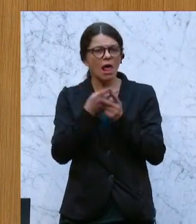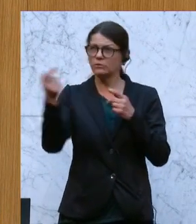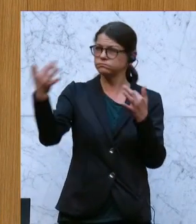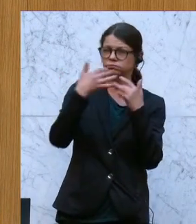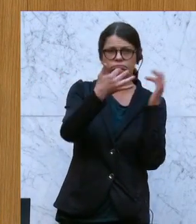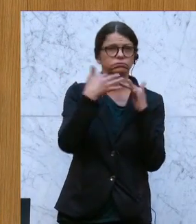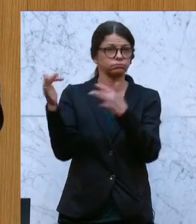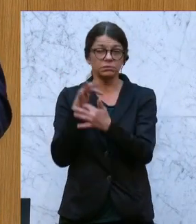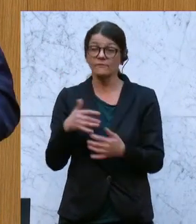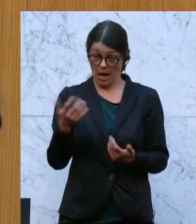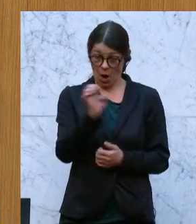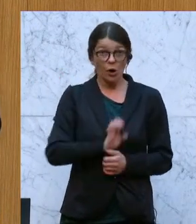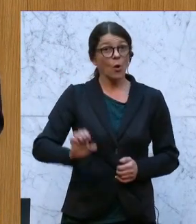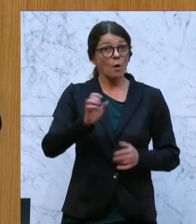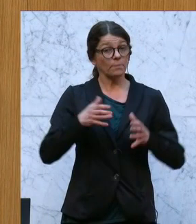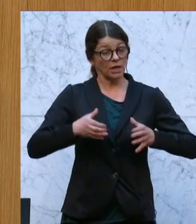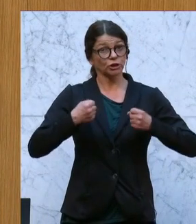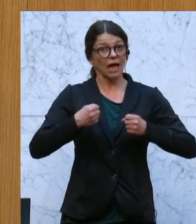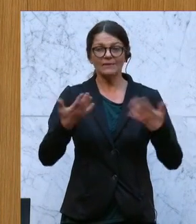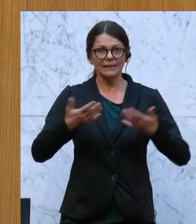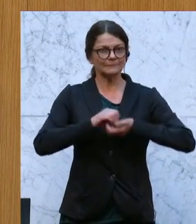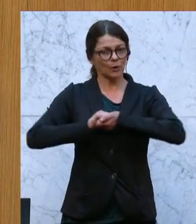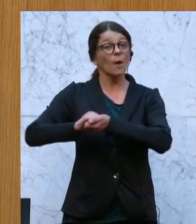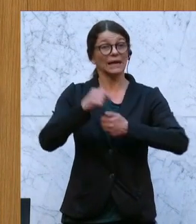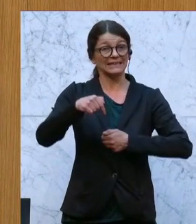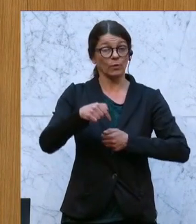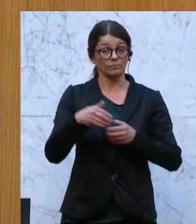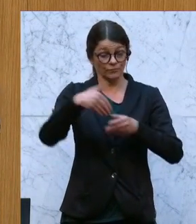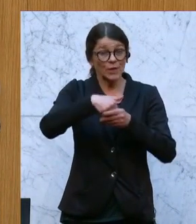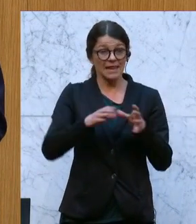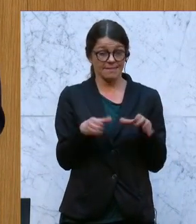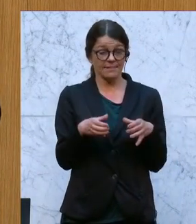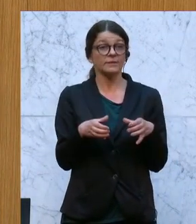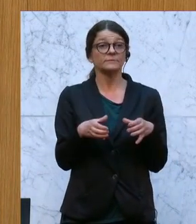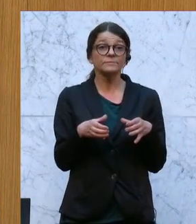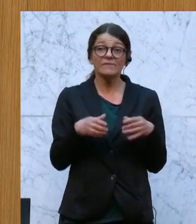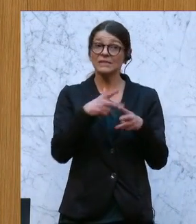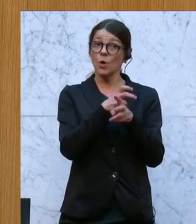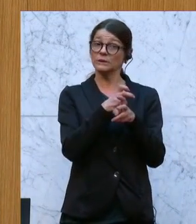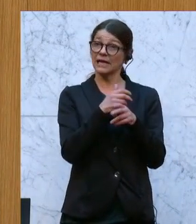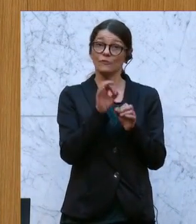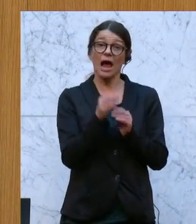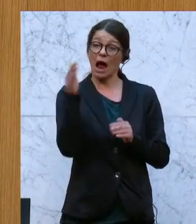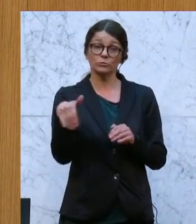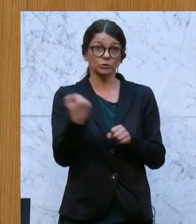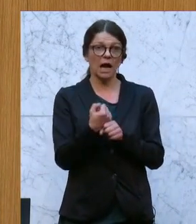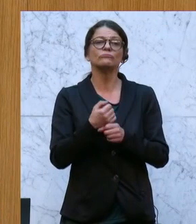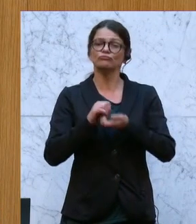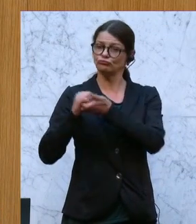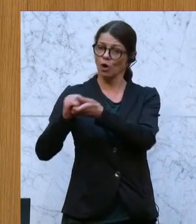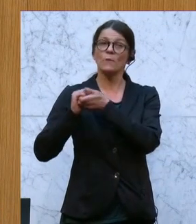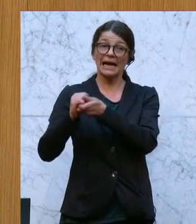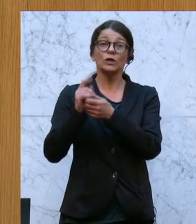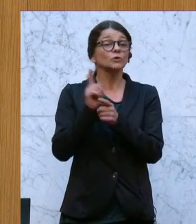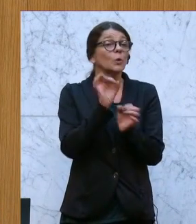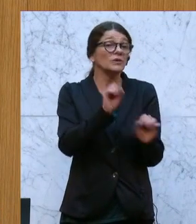Weil, was Europa stark gemacht hat, das ist Kooperation nach innen. Was Europa leben muss nach außen, das ist Kooperation, so